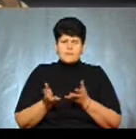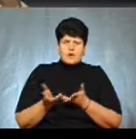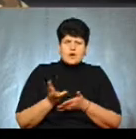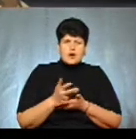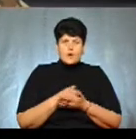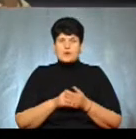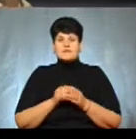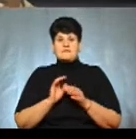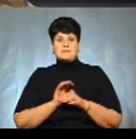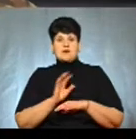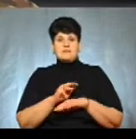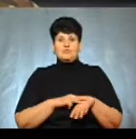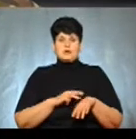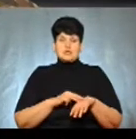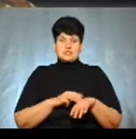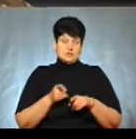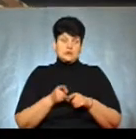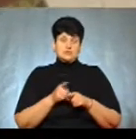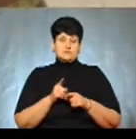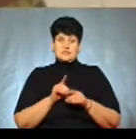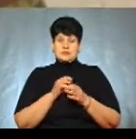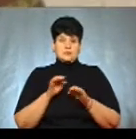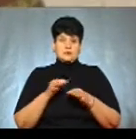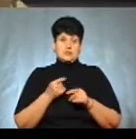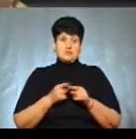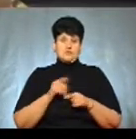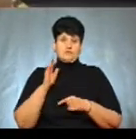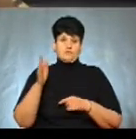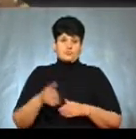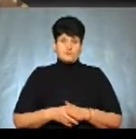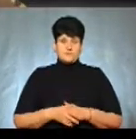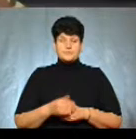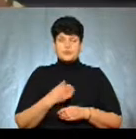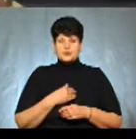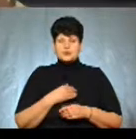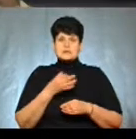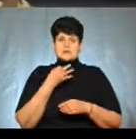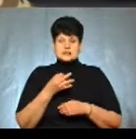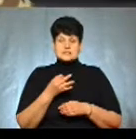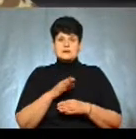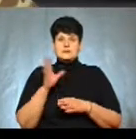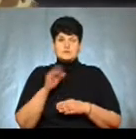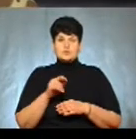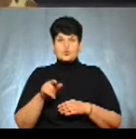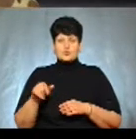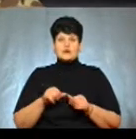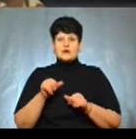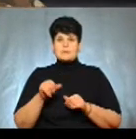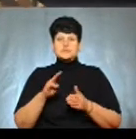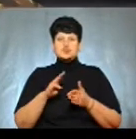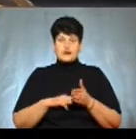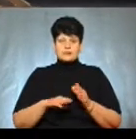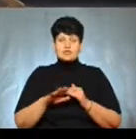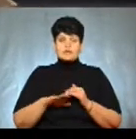матеріали будуть направлені поліцією, щоб вживати заходів, щоб не допустити такого майбутнього. Я хочу довести до відома громадян, що крім штрафу,